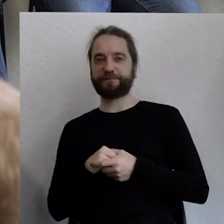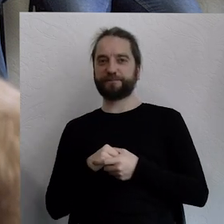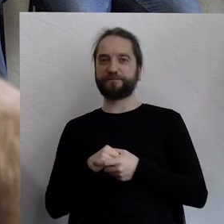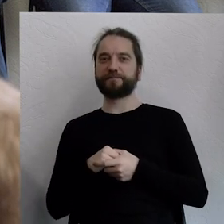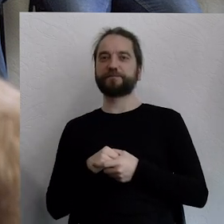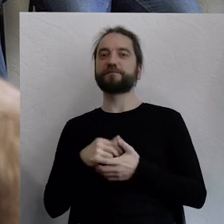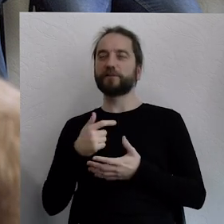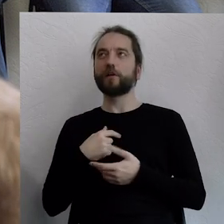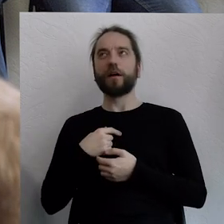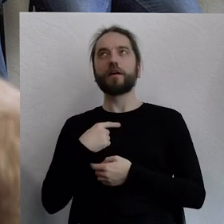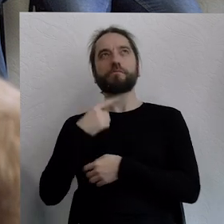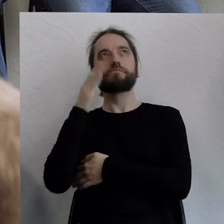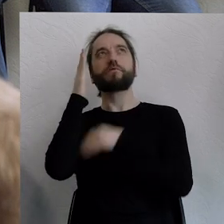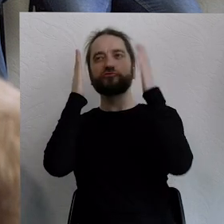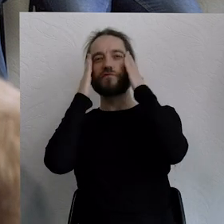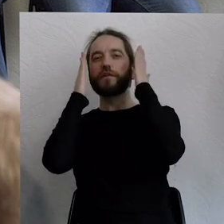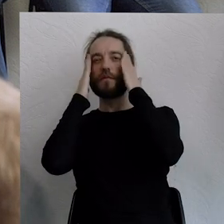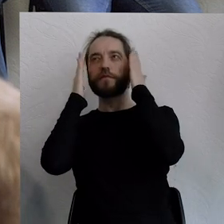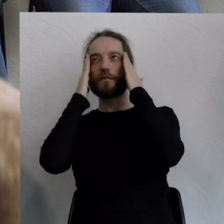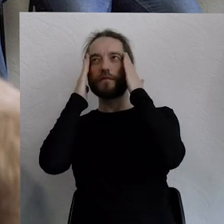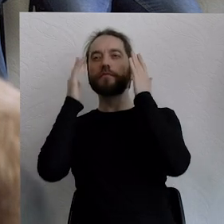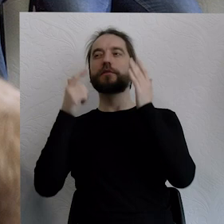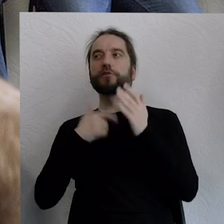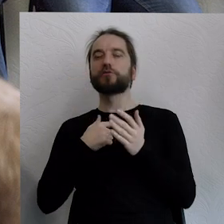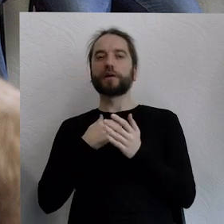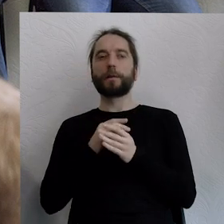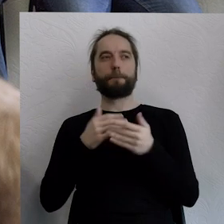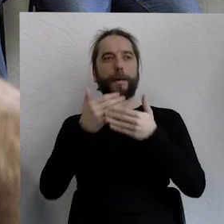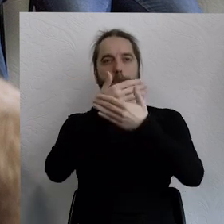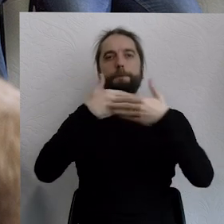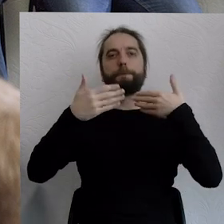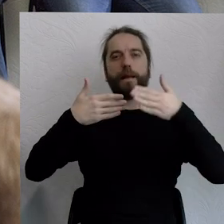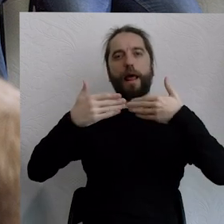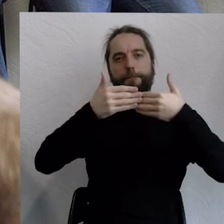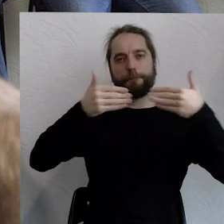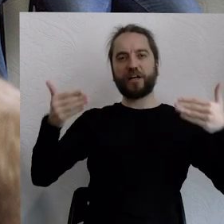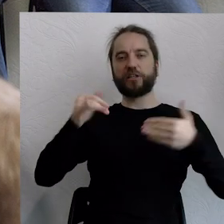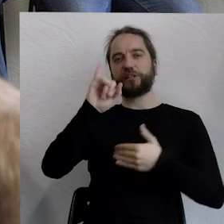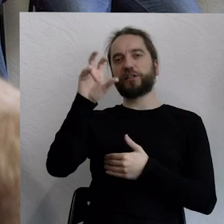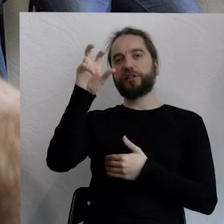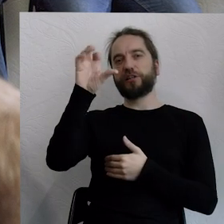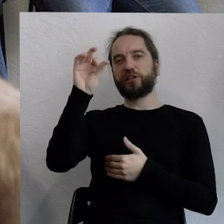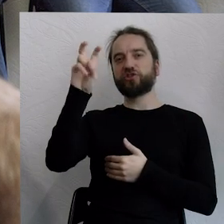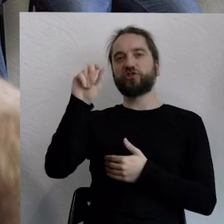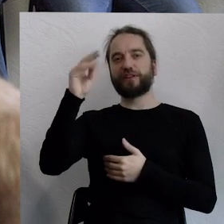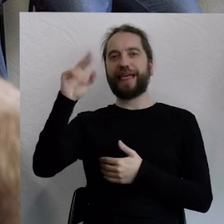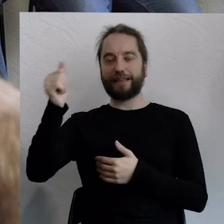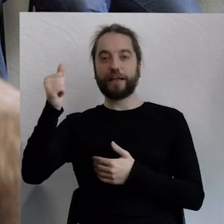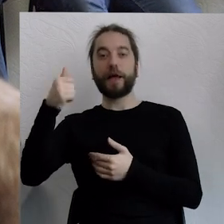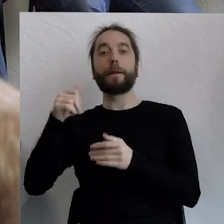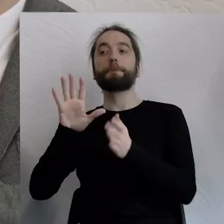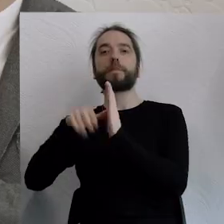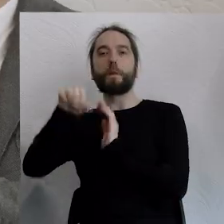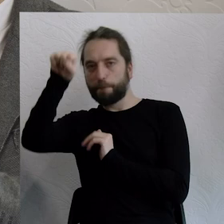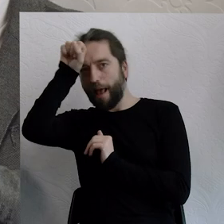To uświadomiło mi bardzo mocno stanięcie pod bramą Isztar, która nomen omen stoi w Berlinie, a propos tego,